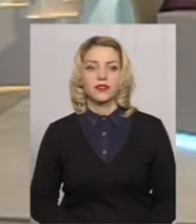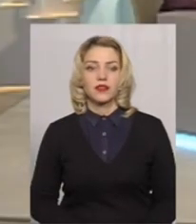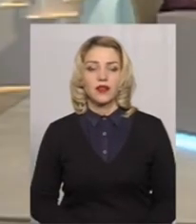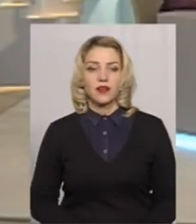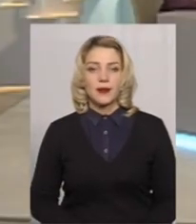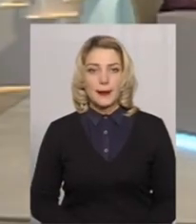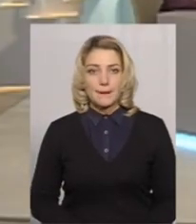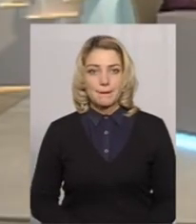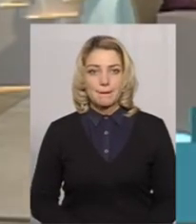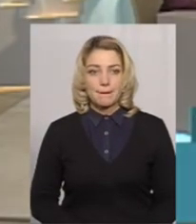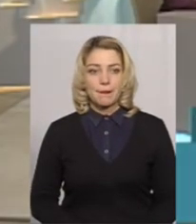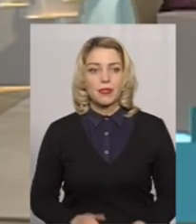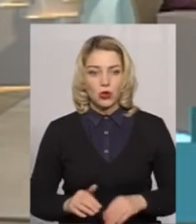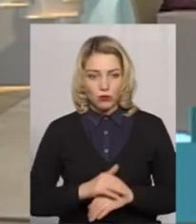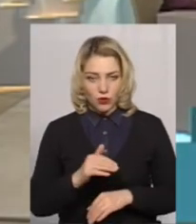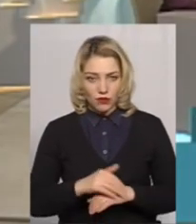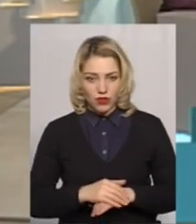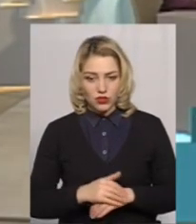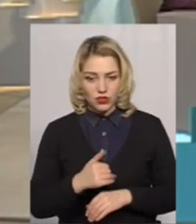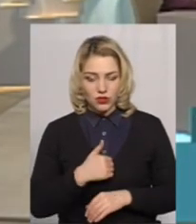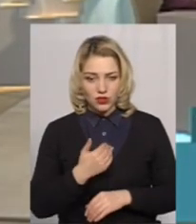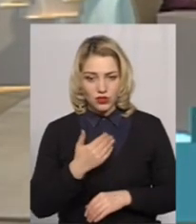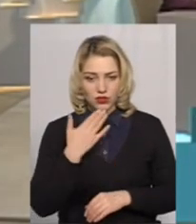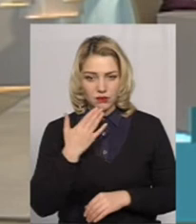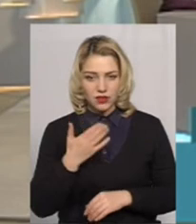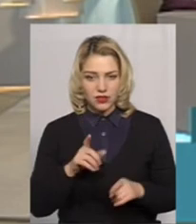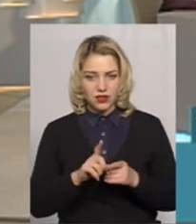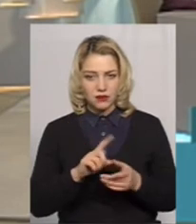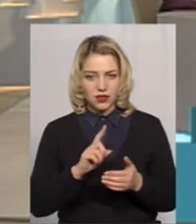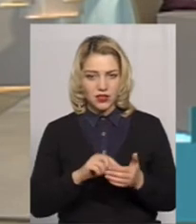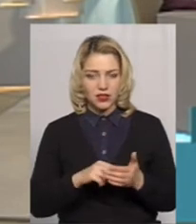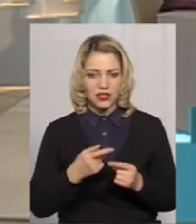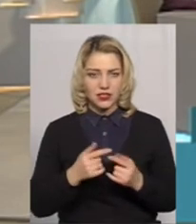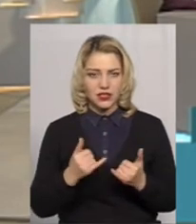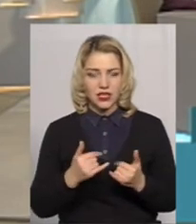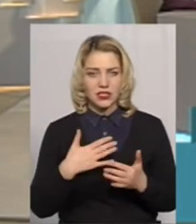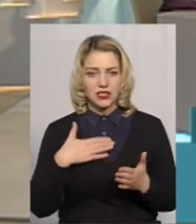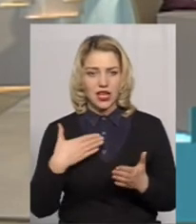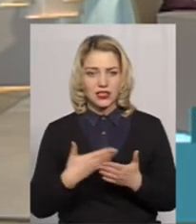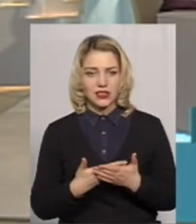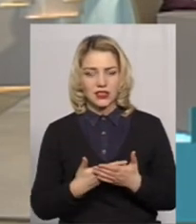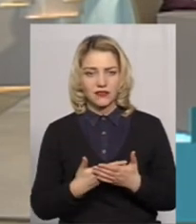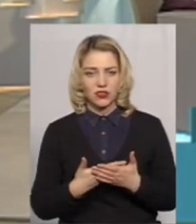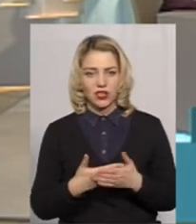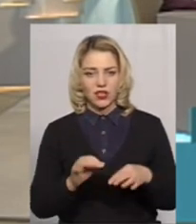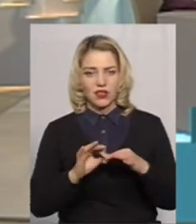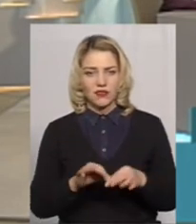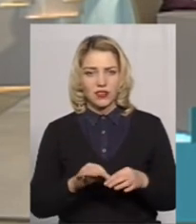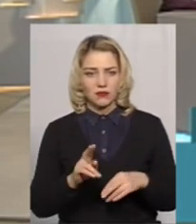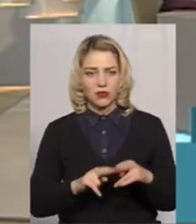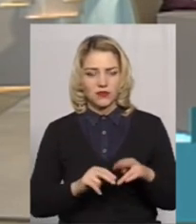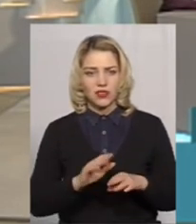Алло, доброго вечора. Хочу поставити таке запитання. Ось зараз активно ведеться